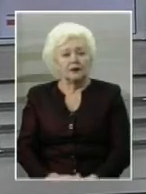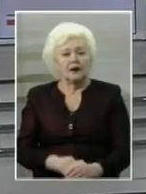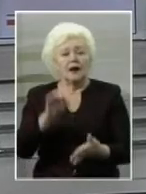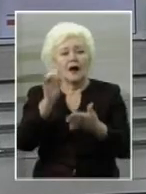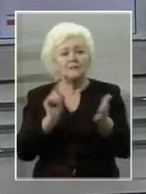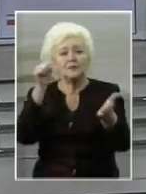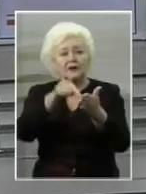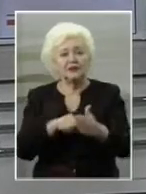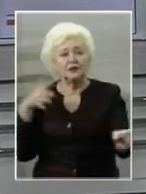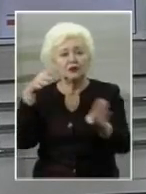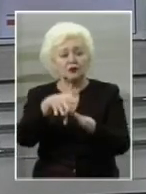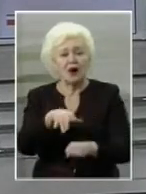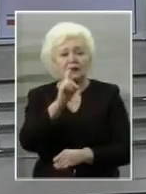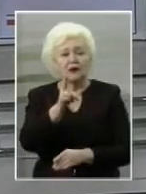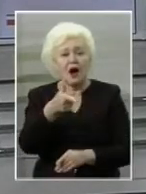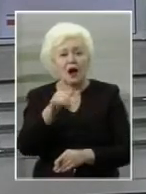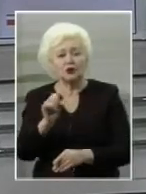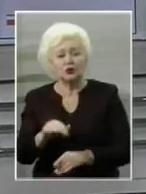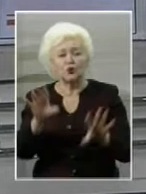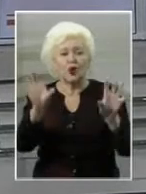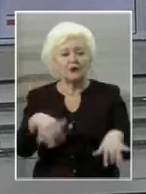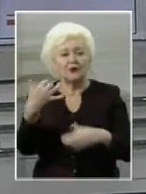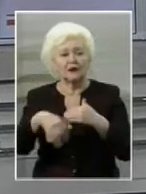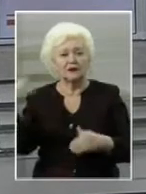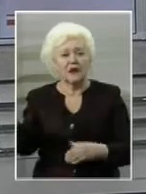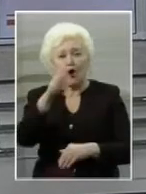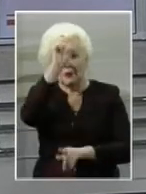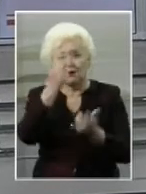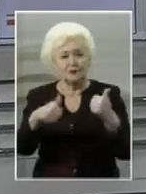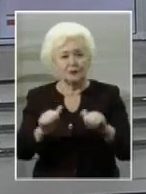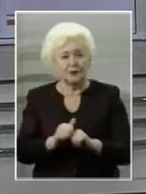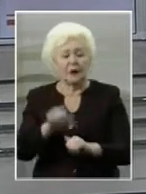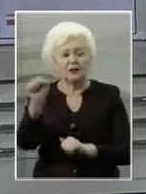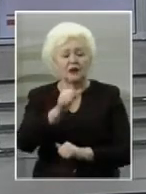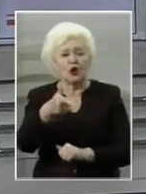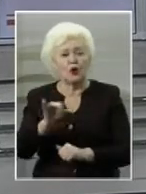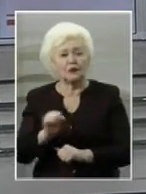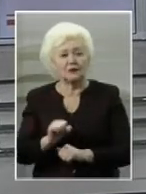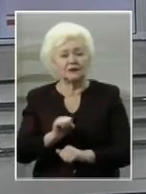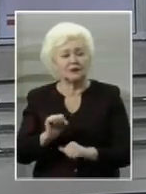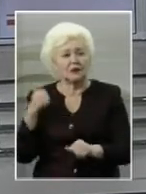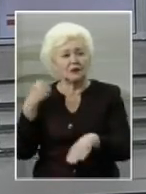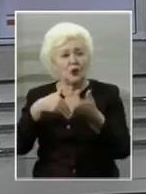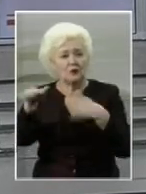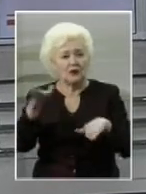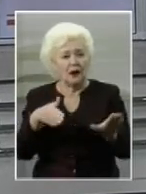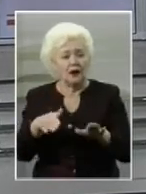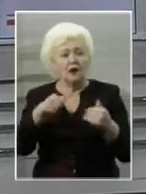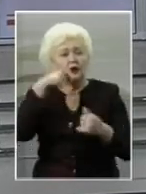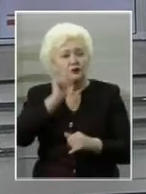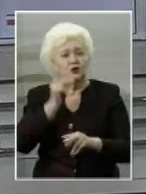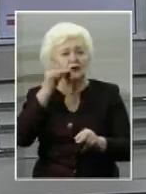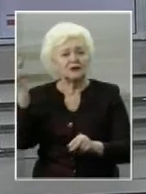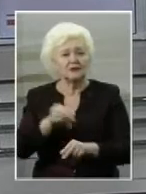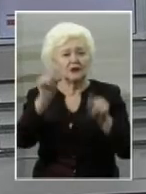Причетність до нападу на Катерину Гандзюк, голова Херсонської облдержадміністрації Андрій Гордєєв, заперечує. Вчора його